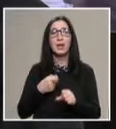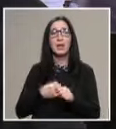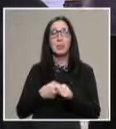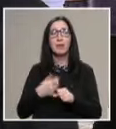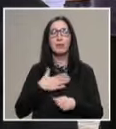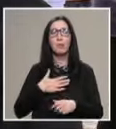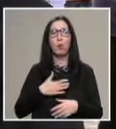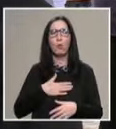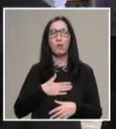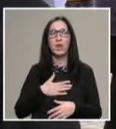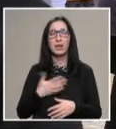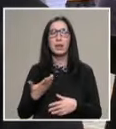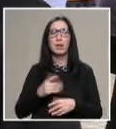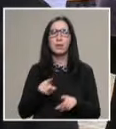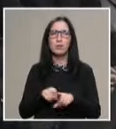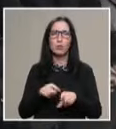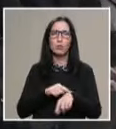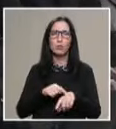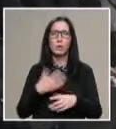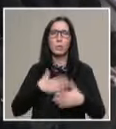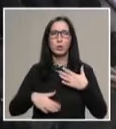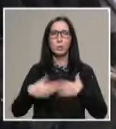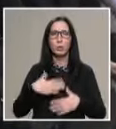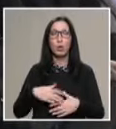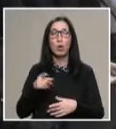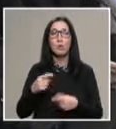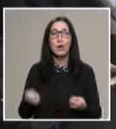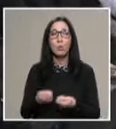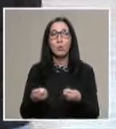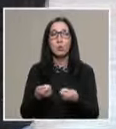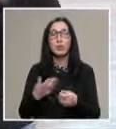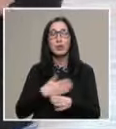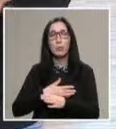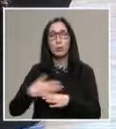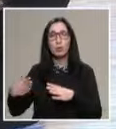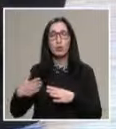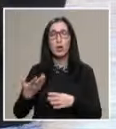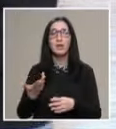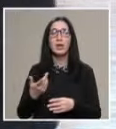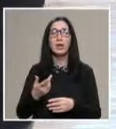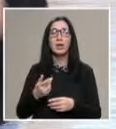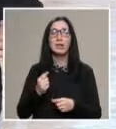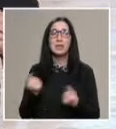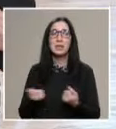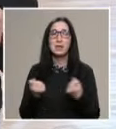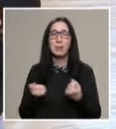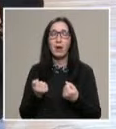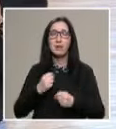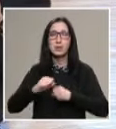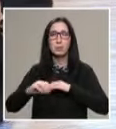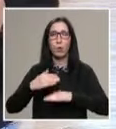Направяме по-уверен и в същото време по-спокоен. Това го мотивира да продължава да се занимава с бойни изкуства и да се